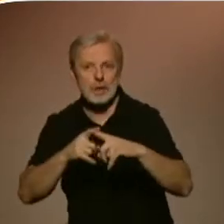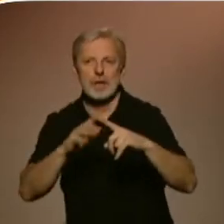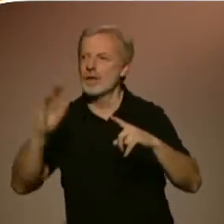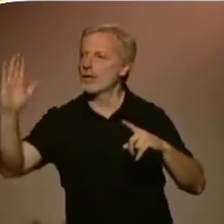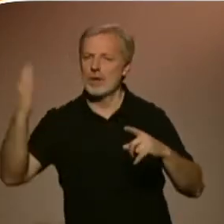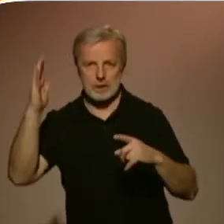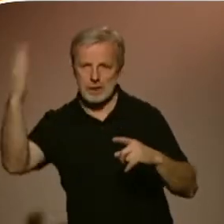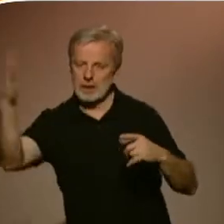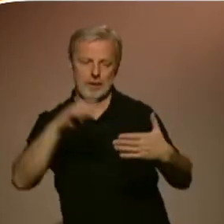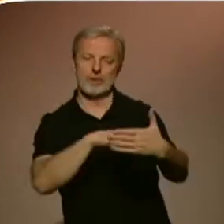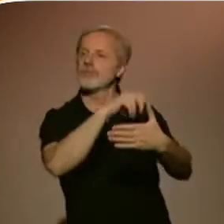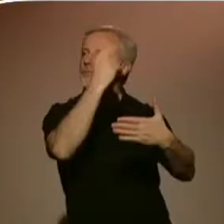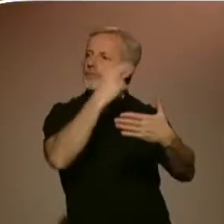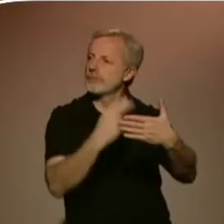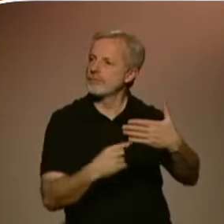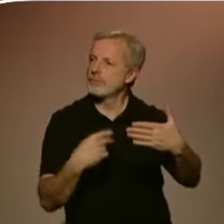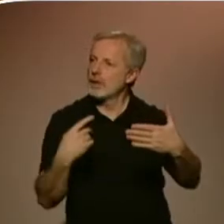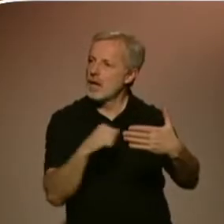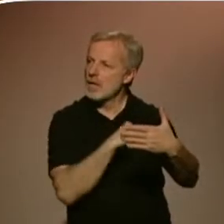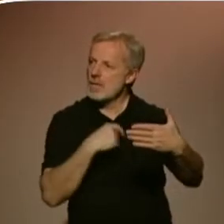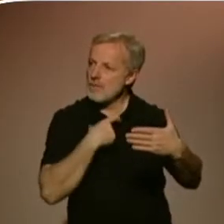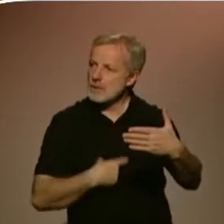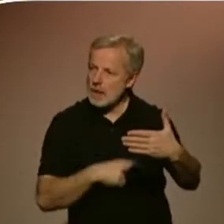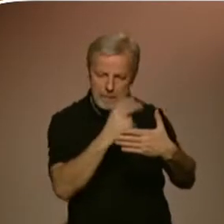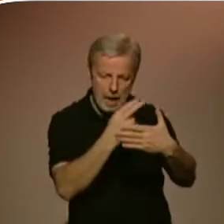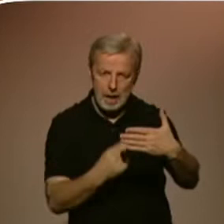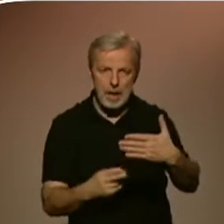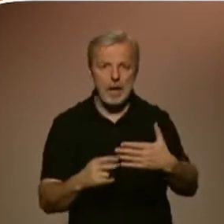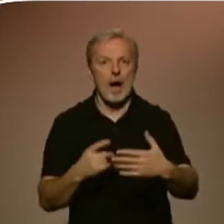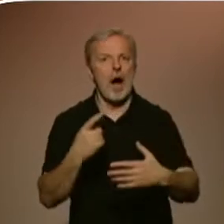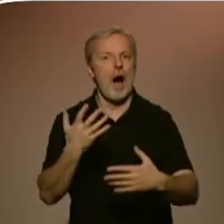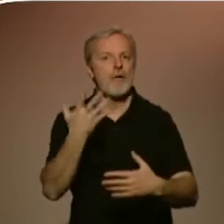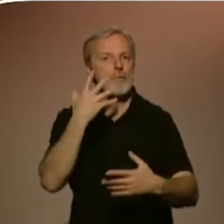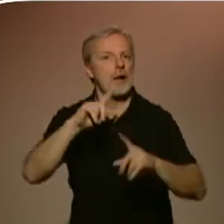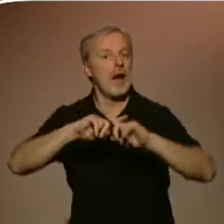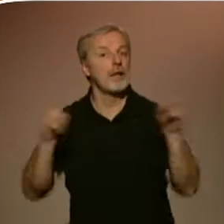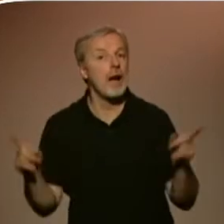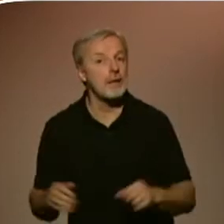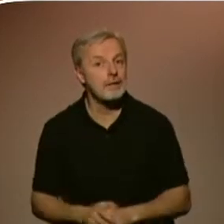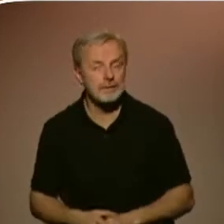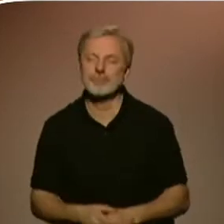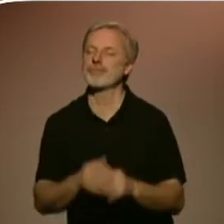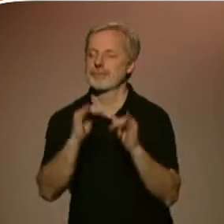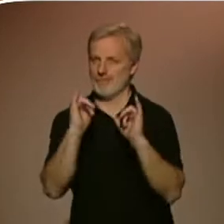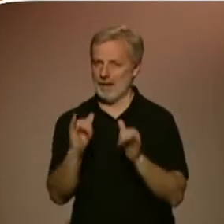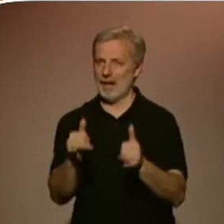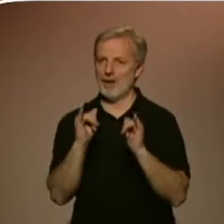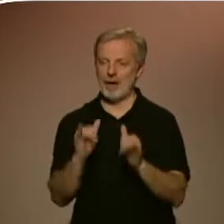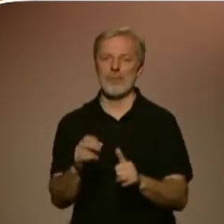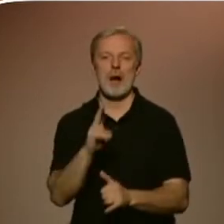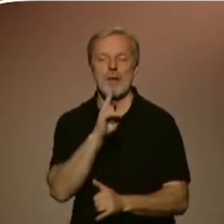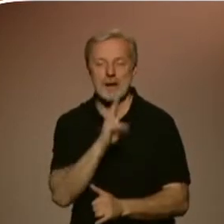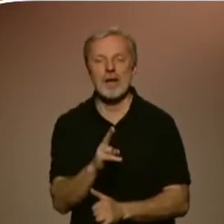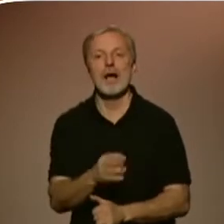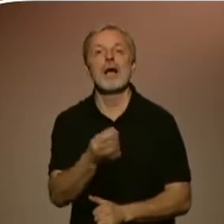se přitom do zrcadla a vy si říkáte, ten člověk se vidí vlastně úplně zvláštně, než jak ho vidím já? Určitě. Ono taky, když chcete udělat úplně přesně